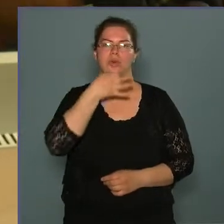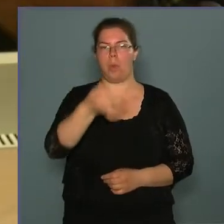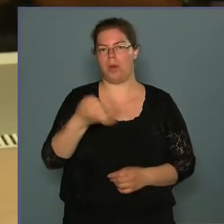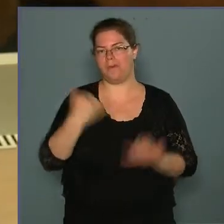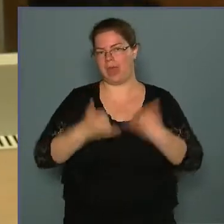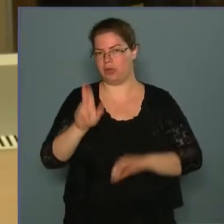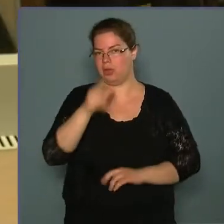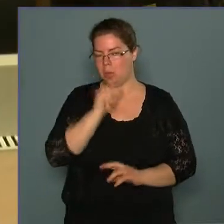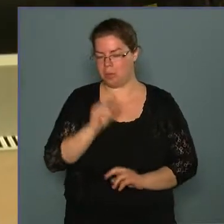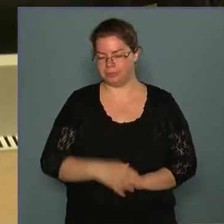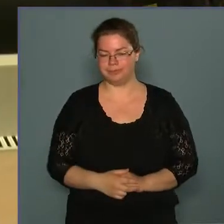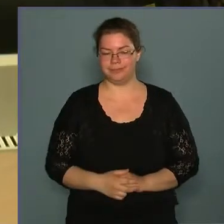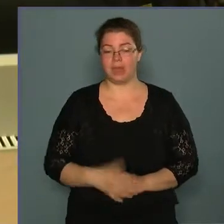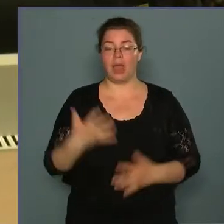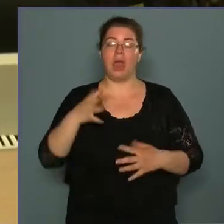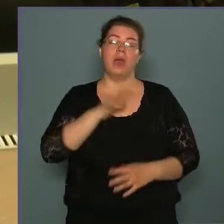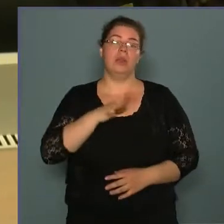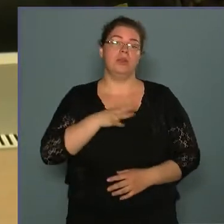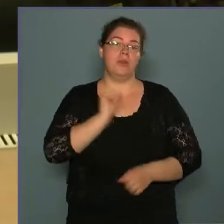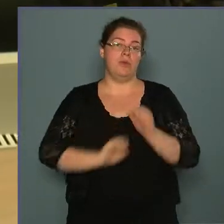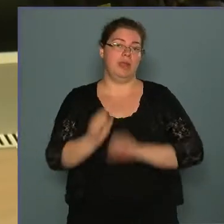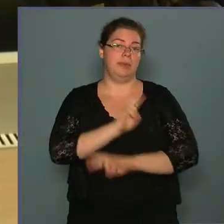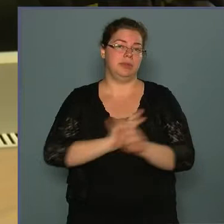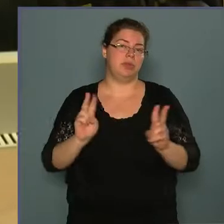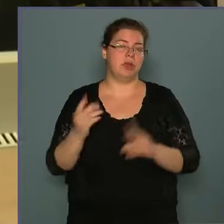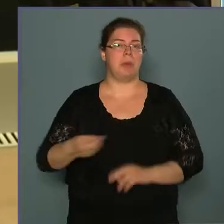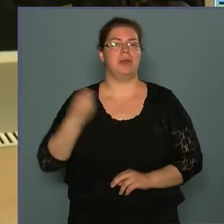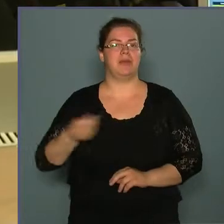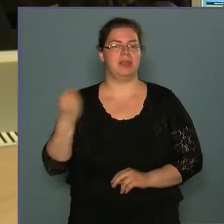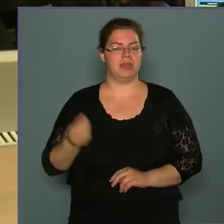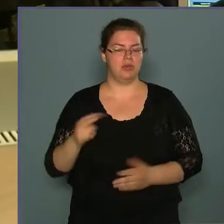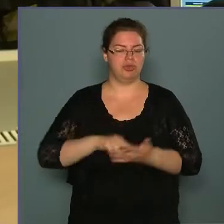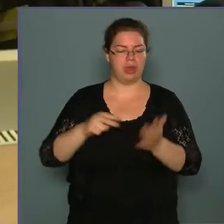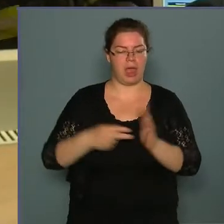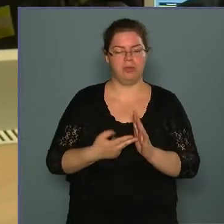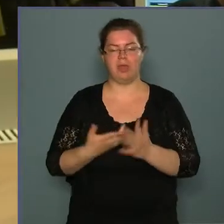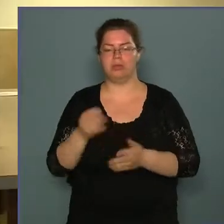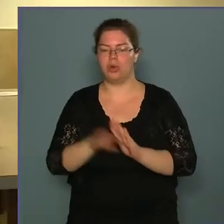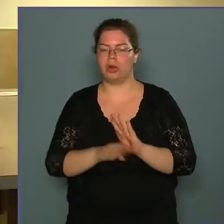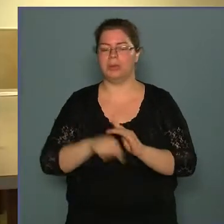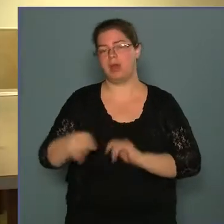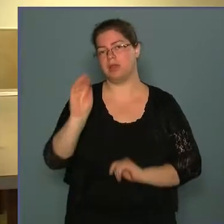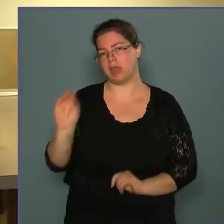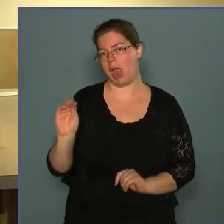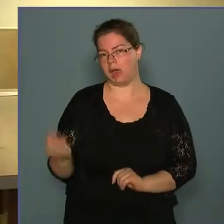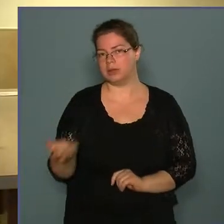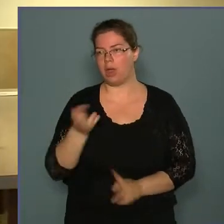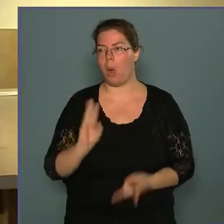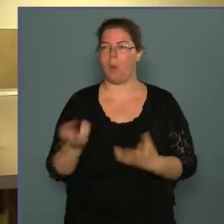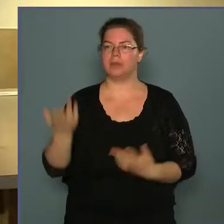is beszélt. A katasztrófavédelemnek is vannak prevenciós terveik, prevenciós programjai, ez azt jelenti, hogy